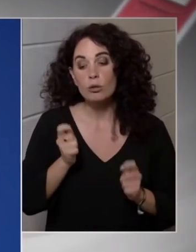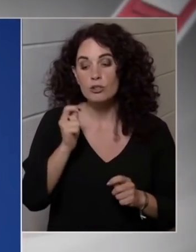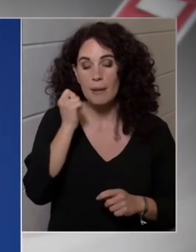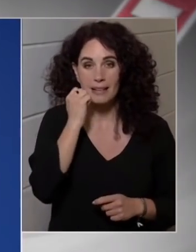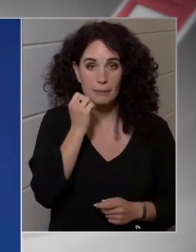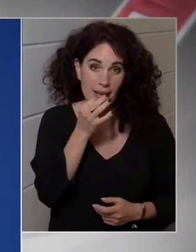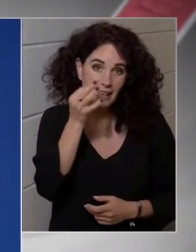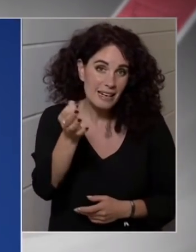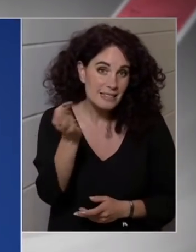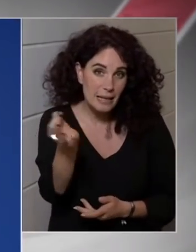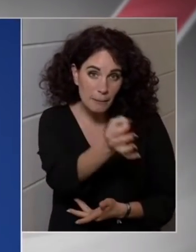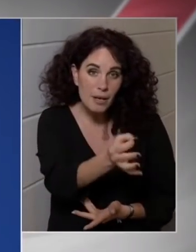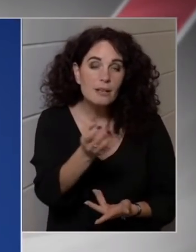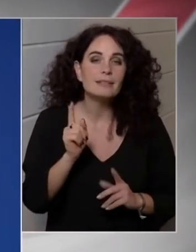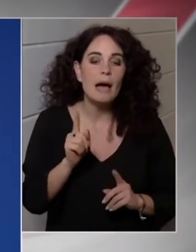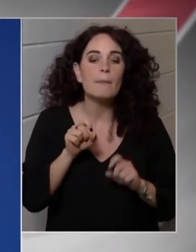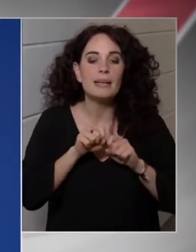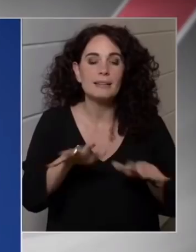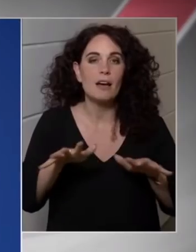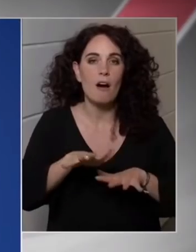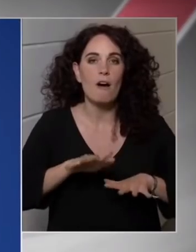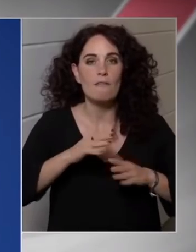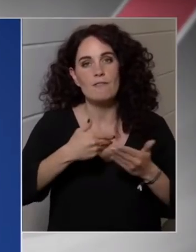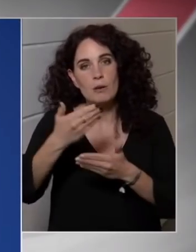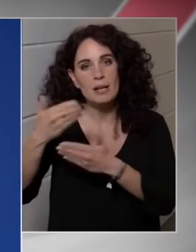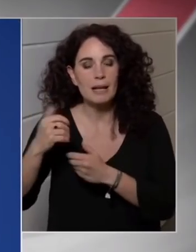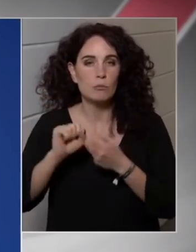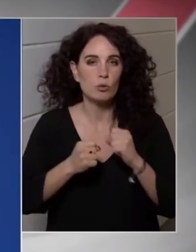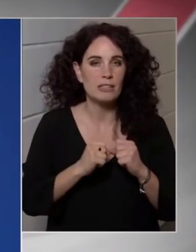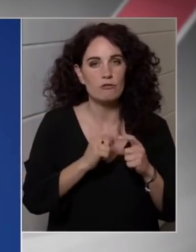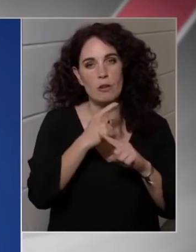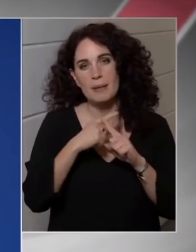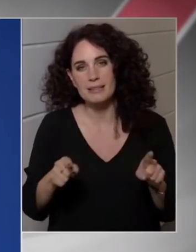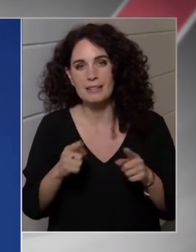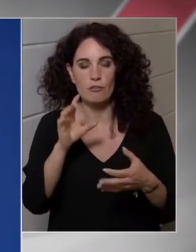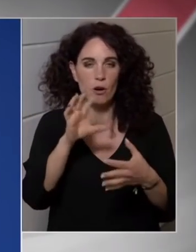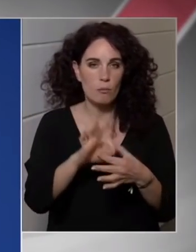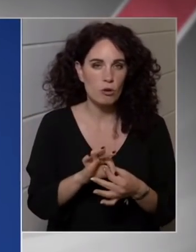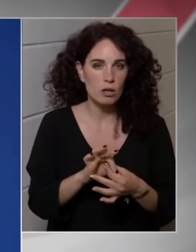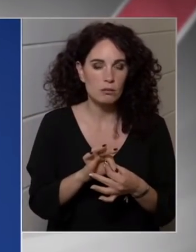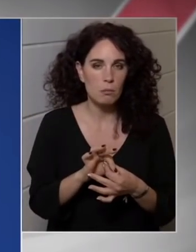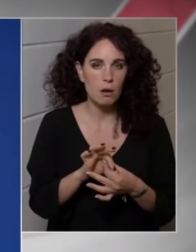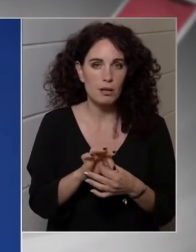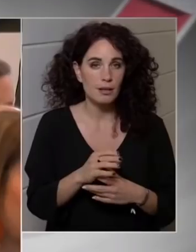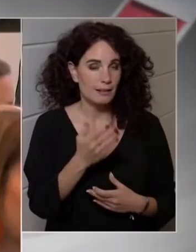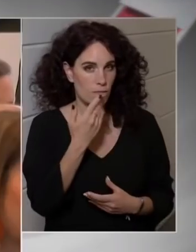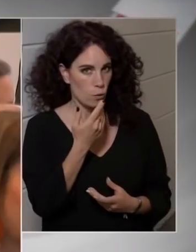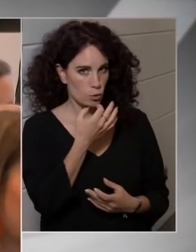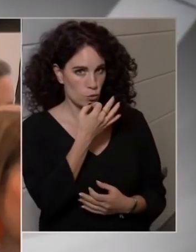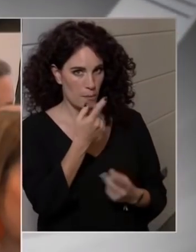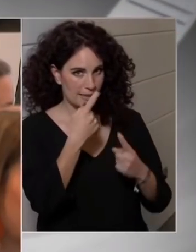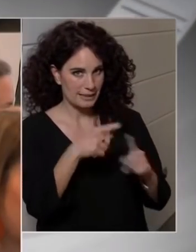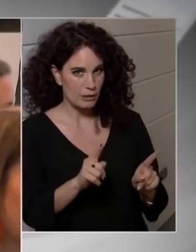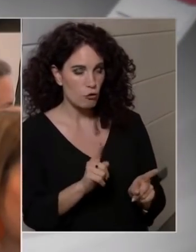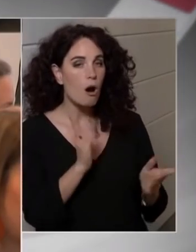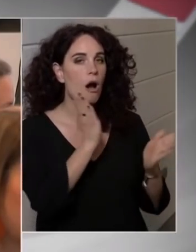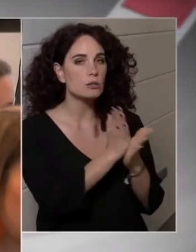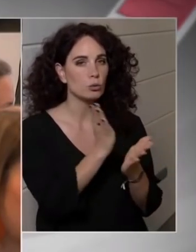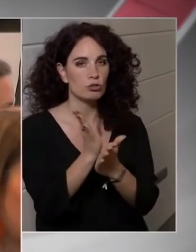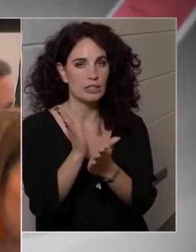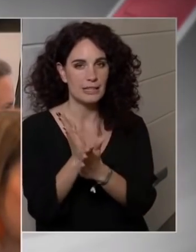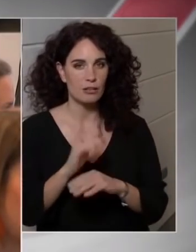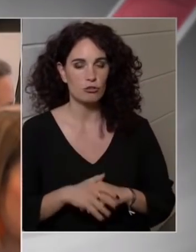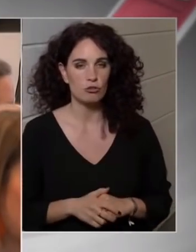azt mondom, hogy a médiafelületek működésével, meg betiltásával kapcsolatosan éppen a liberális oldalon itt azonosításról és